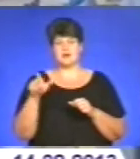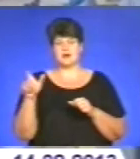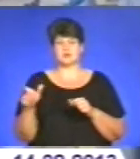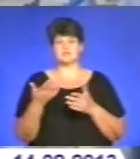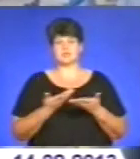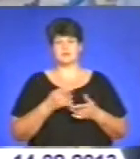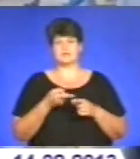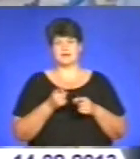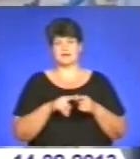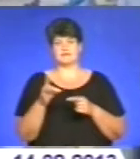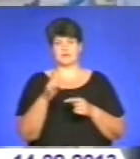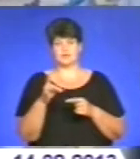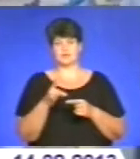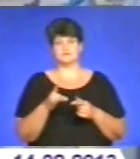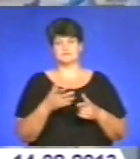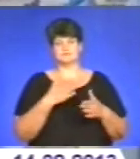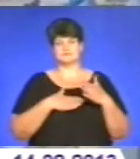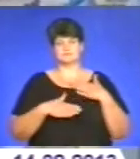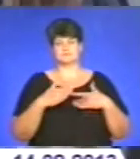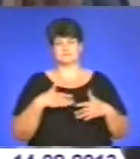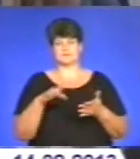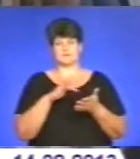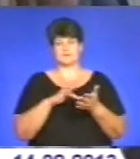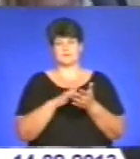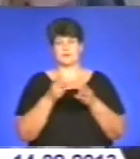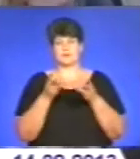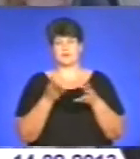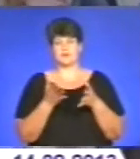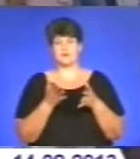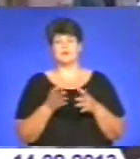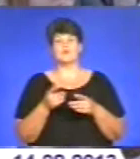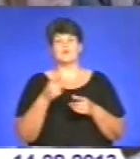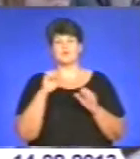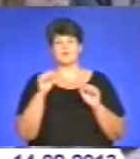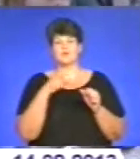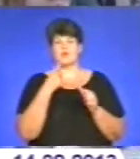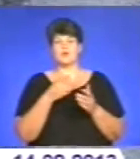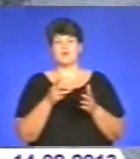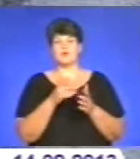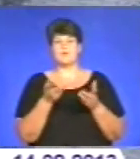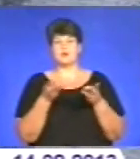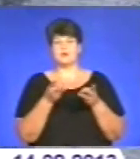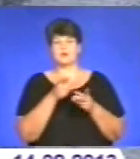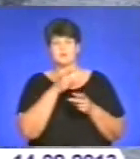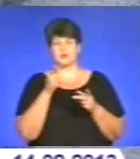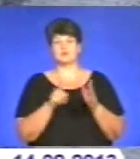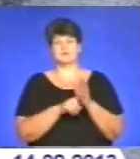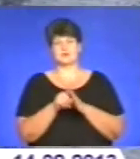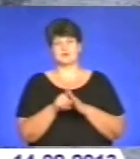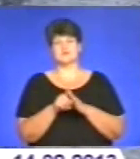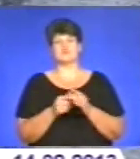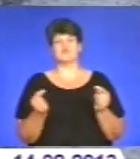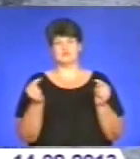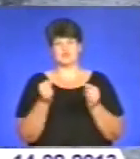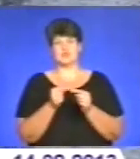мікрорайону, насладитися прелістями централізованого теплоснабження. В уряді запевняють, опалювальний сезон розпочнеться без сюрпризів, а головне –